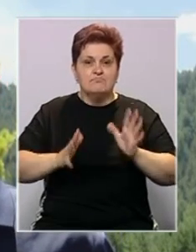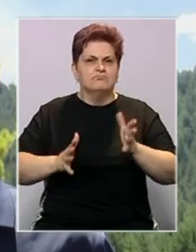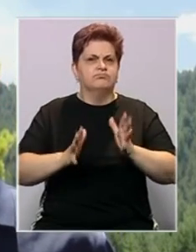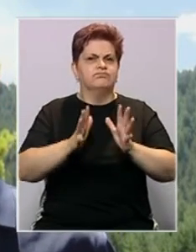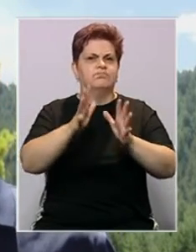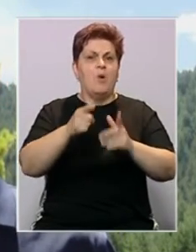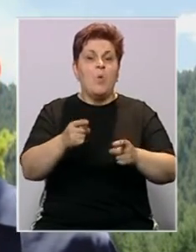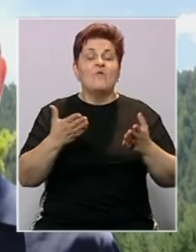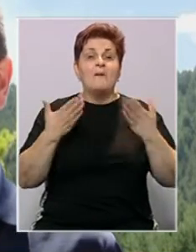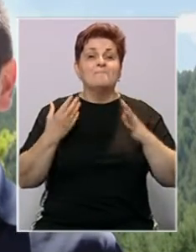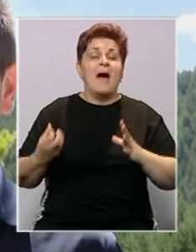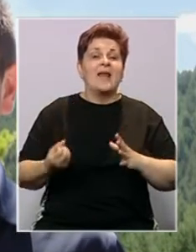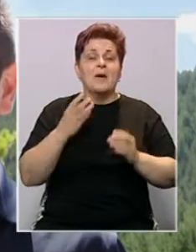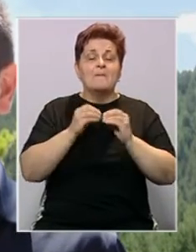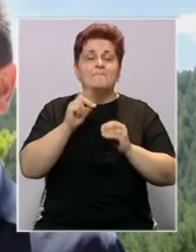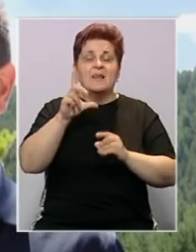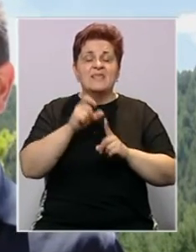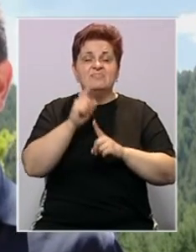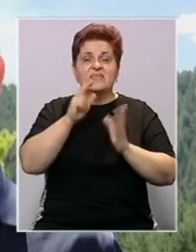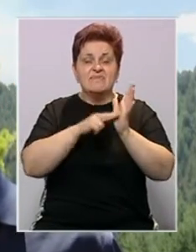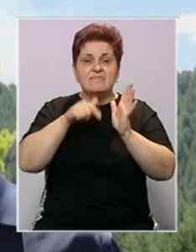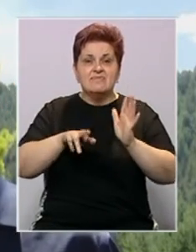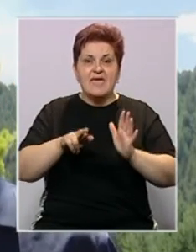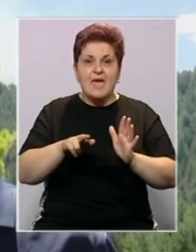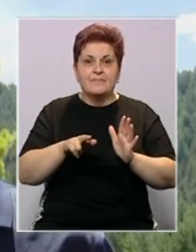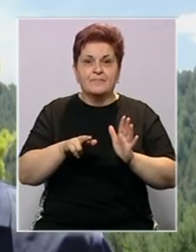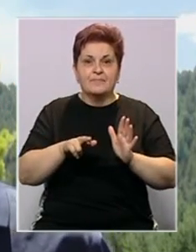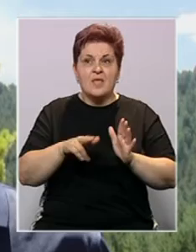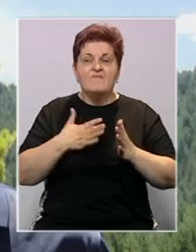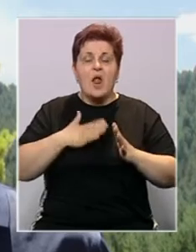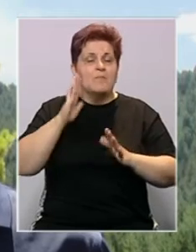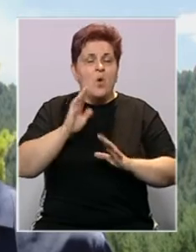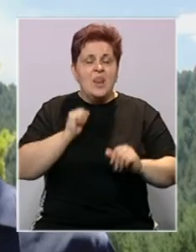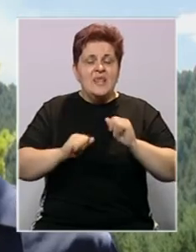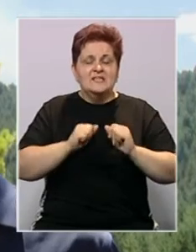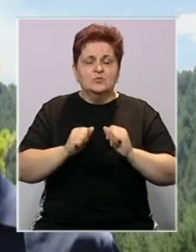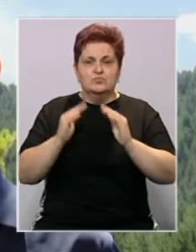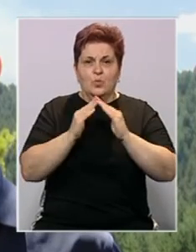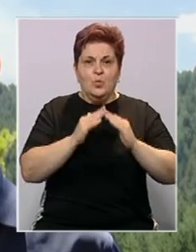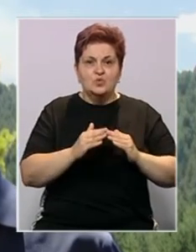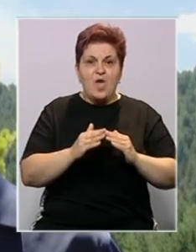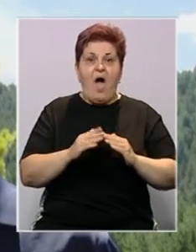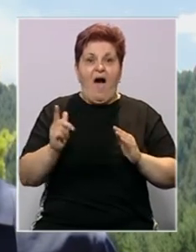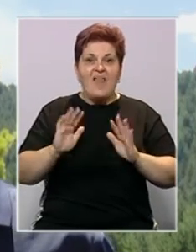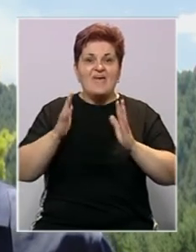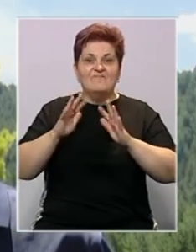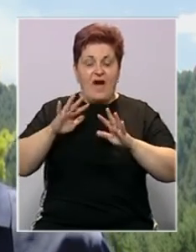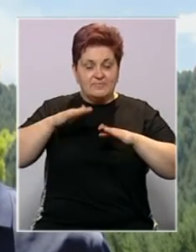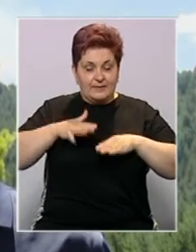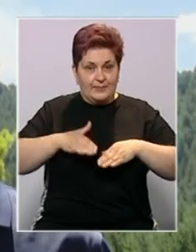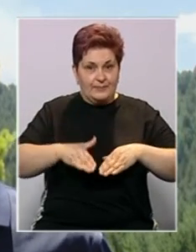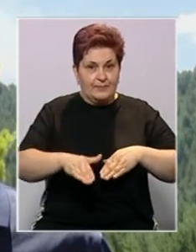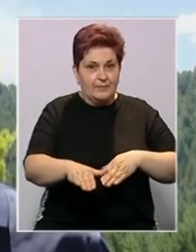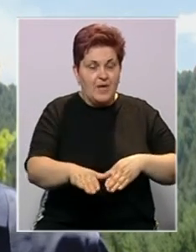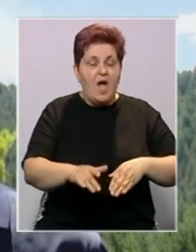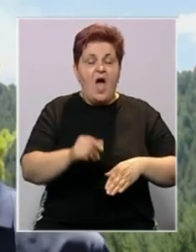u parku prirode Blidinje, gde još, hvala Bogu, nisu ugroženi objekti, međutim vatra se spušta, 50 ljudi na